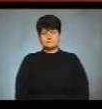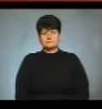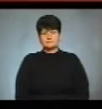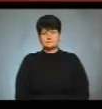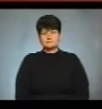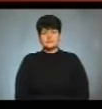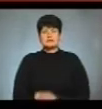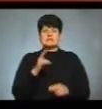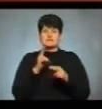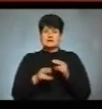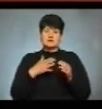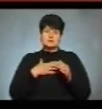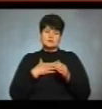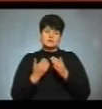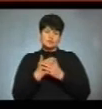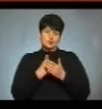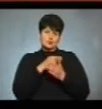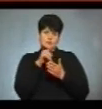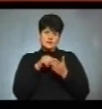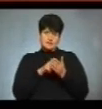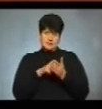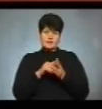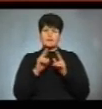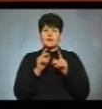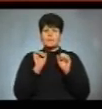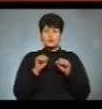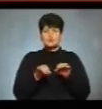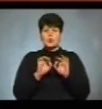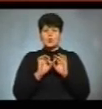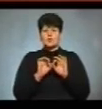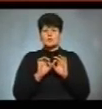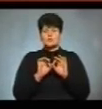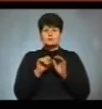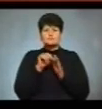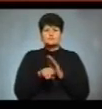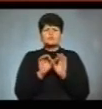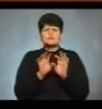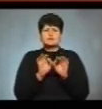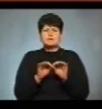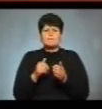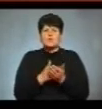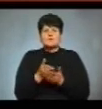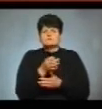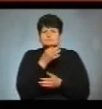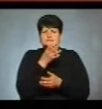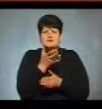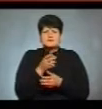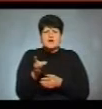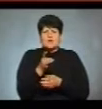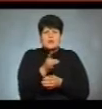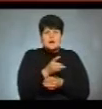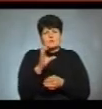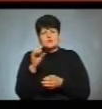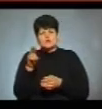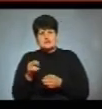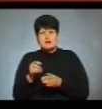І на завершення нашого ефіру хочу поставити ще таке питання, як можна охарактеризувати політичні вподобання, зокрема, за регіональними, соціальними,